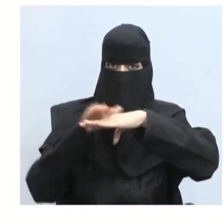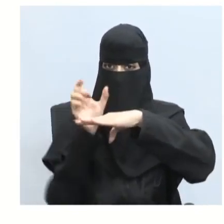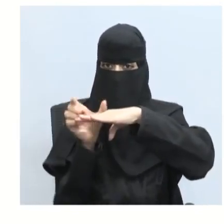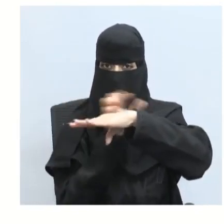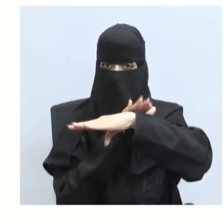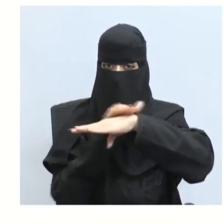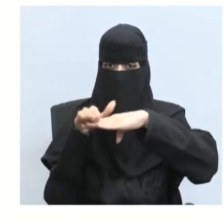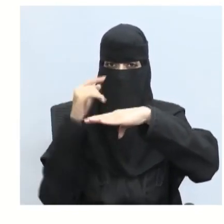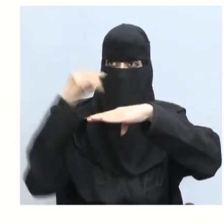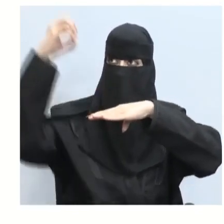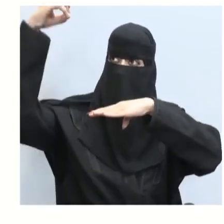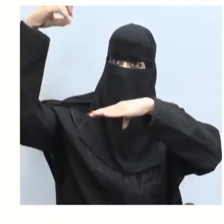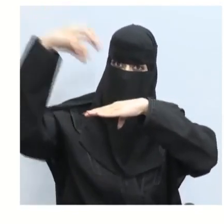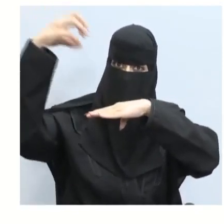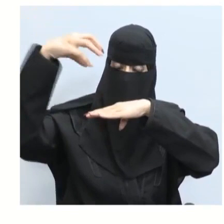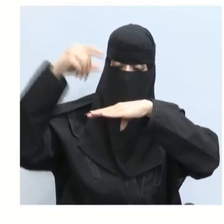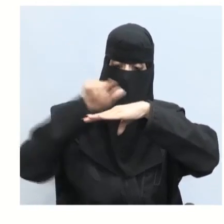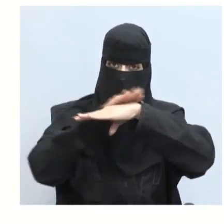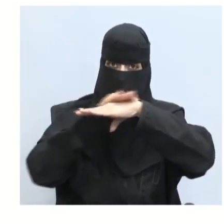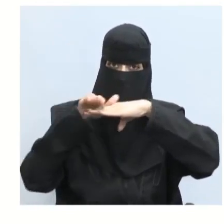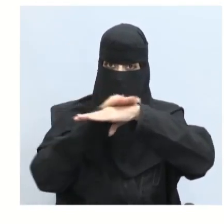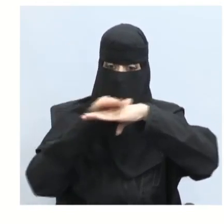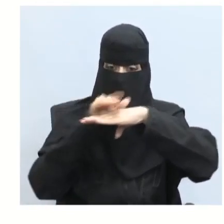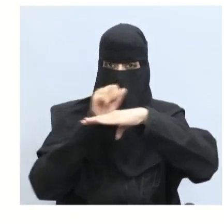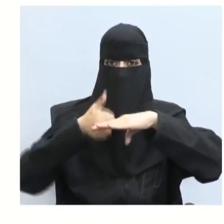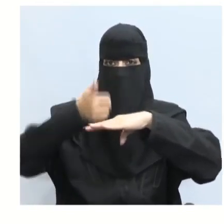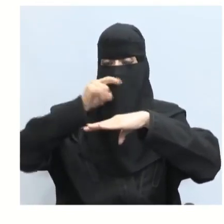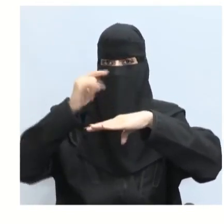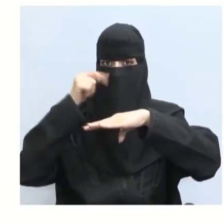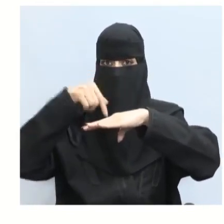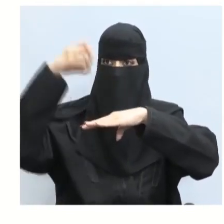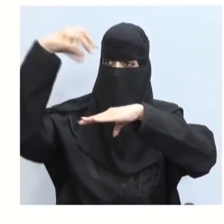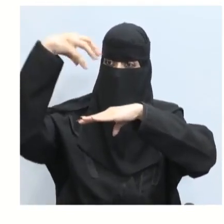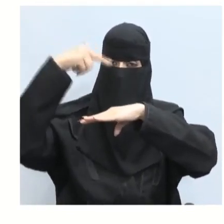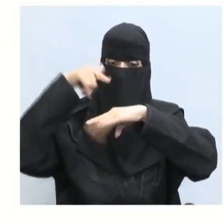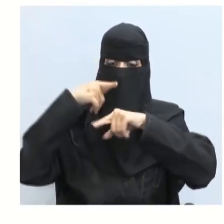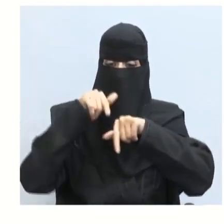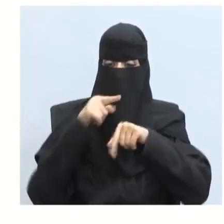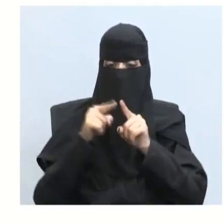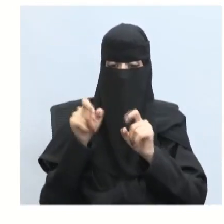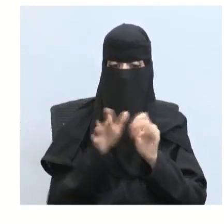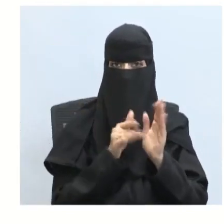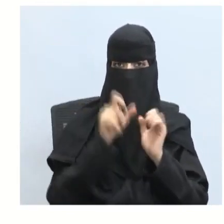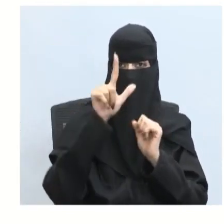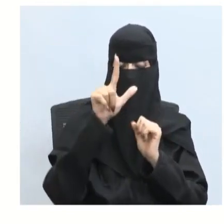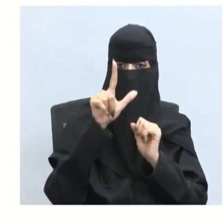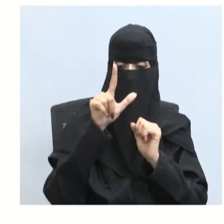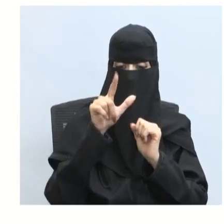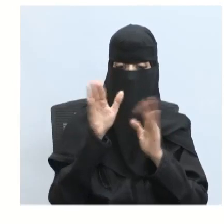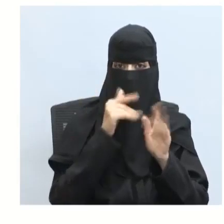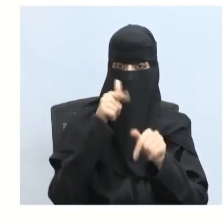بوحدة مساحة السطح رمزنا لها بأي رمز عزيز الطالب رمزنا لها بالرمز إي